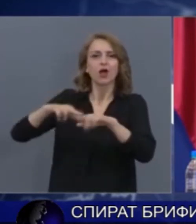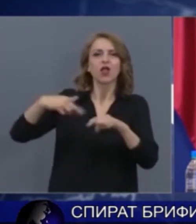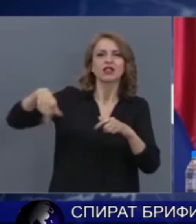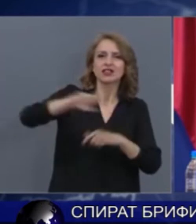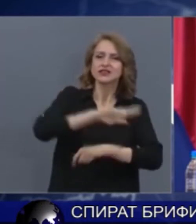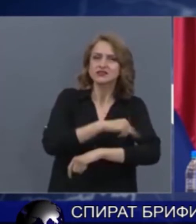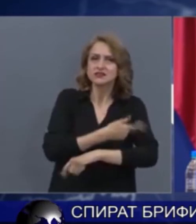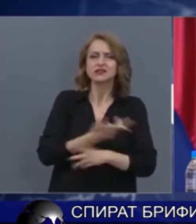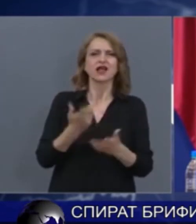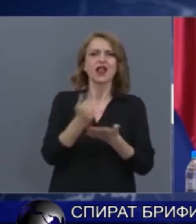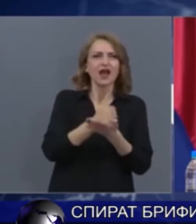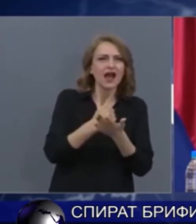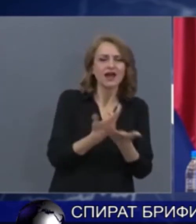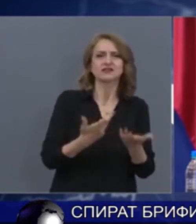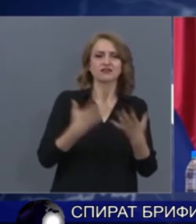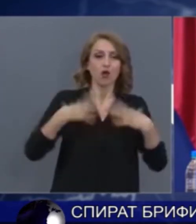лекарствата.